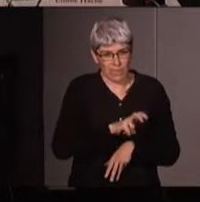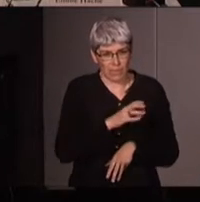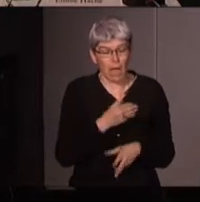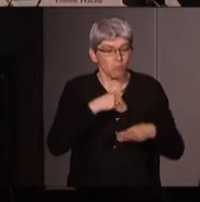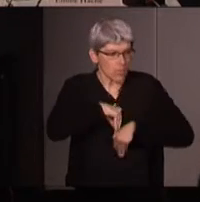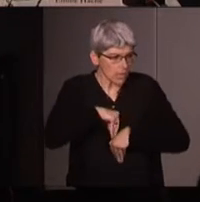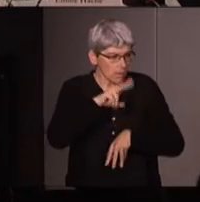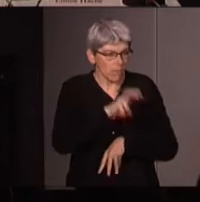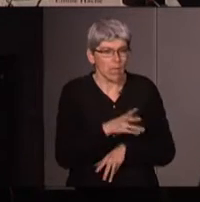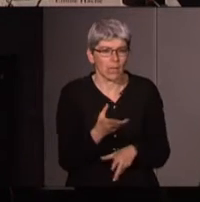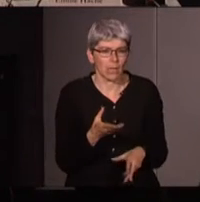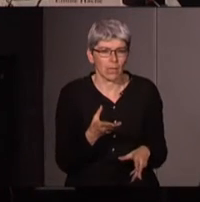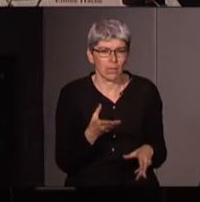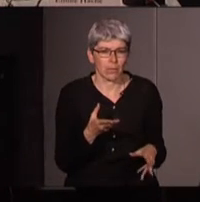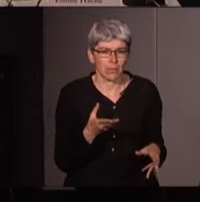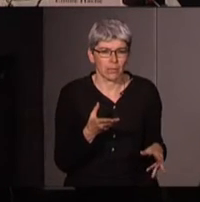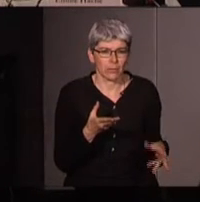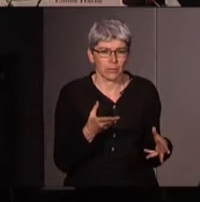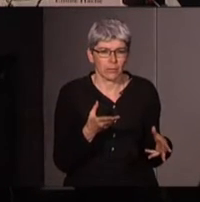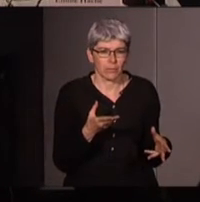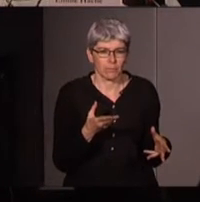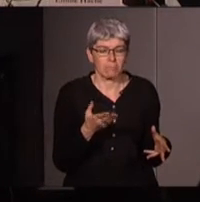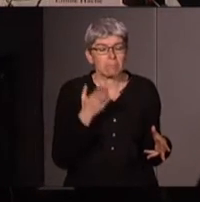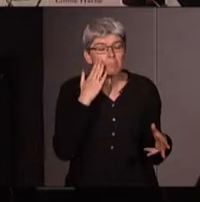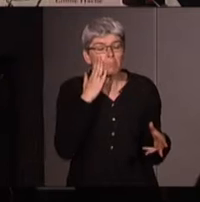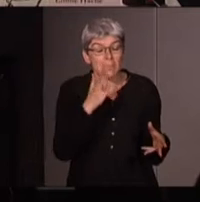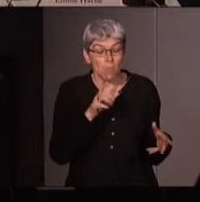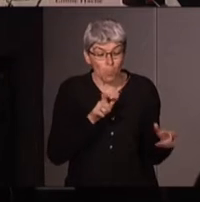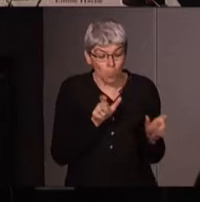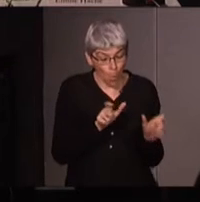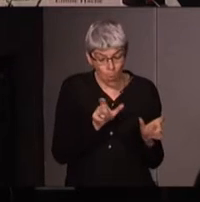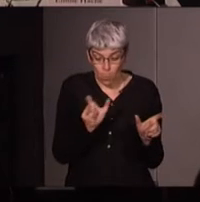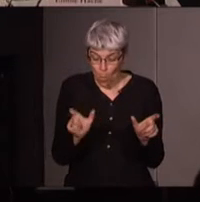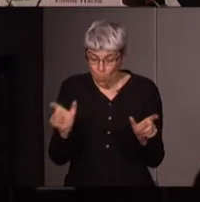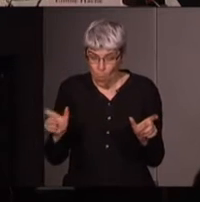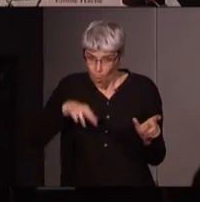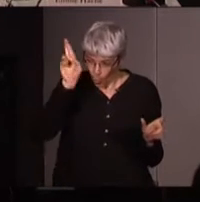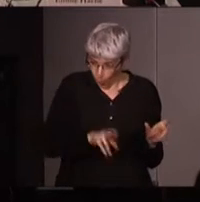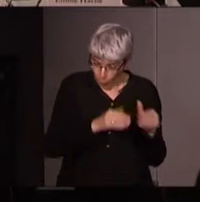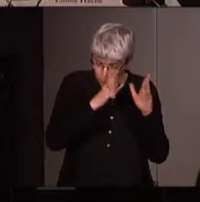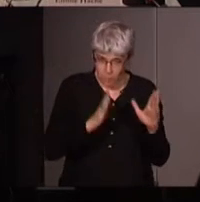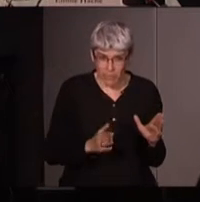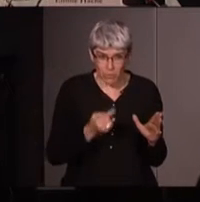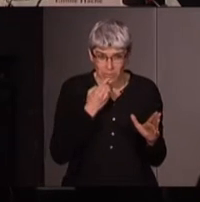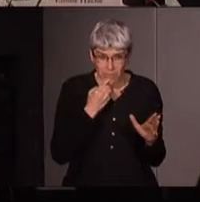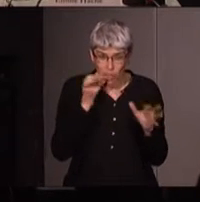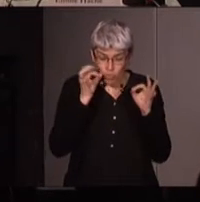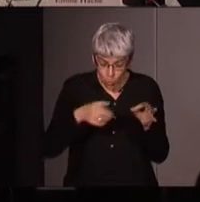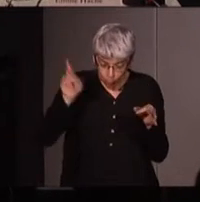ça et en fait si on reste dans le mot à mot ramener à la maison mais ramener aussi au nid